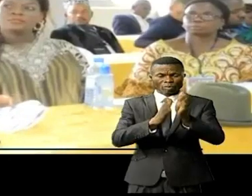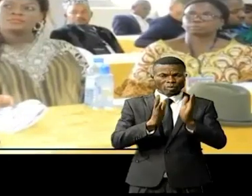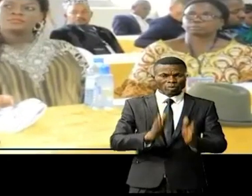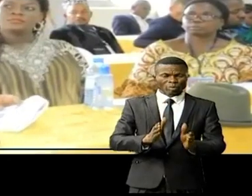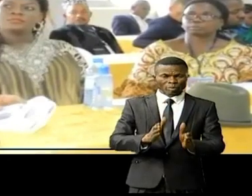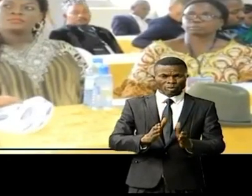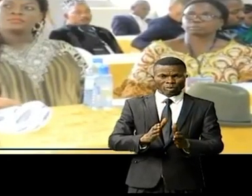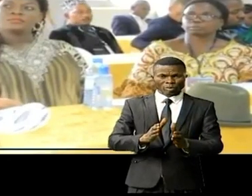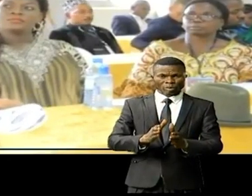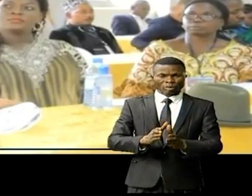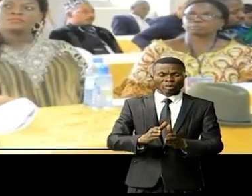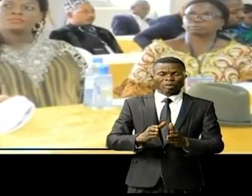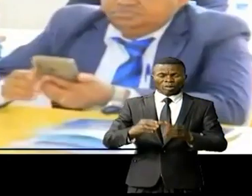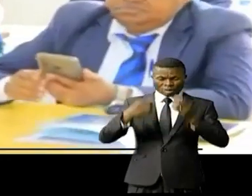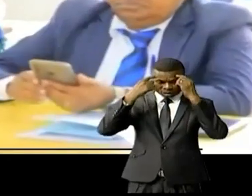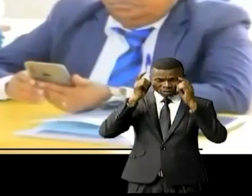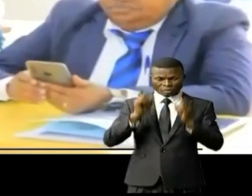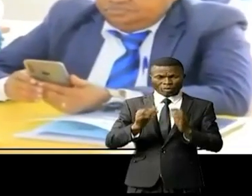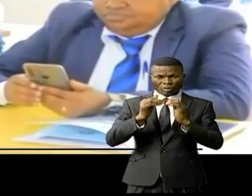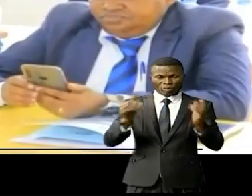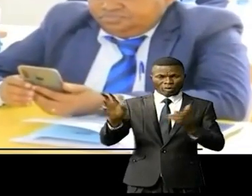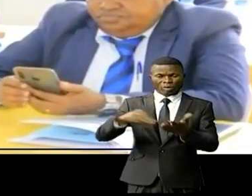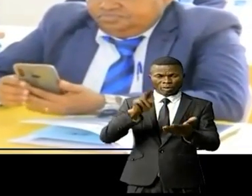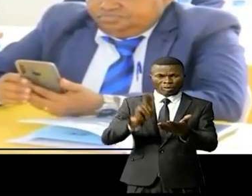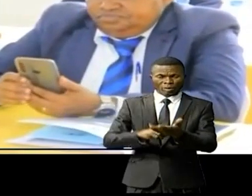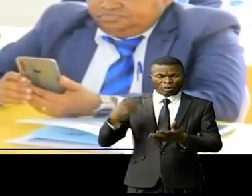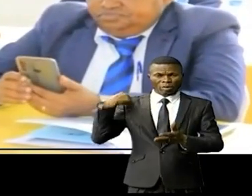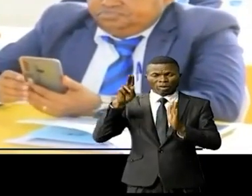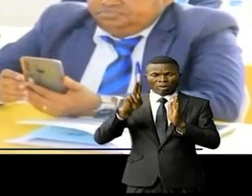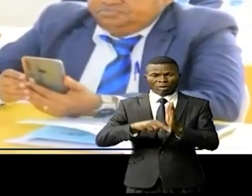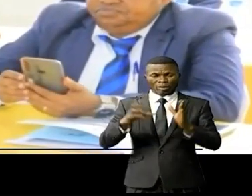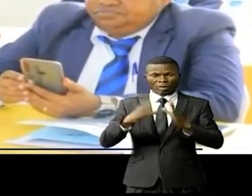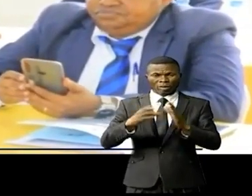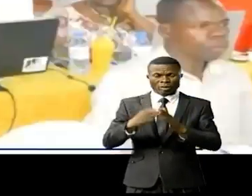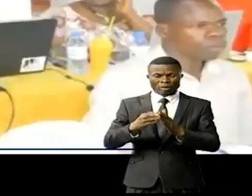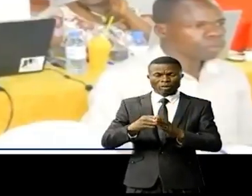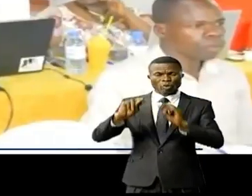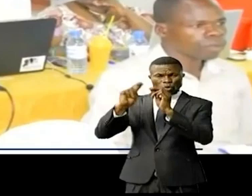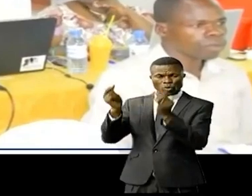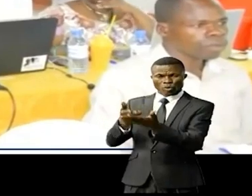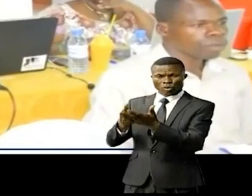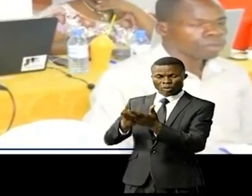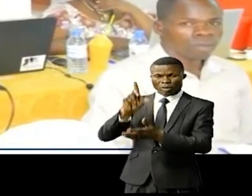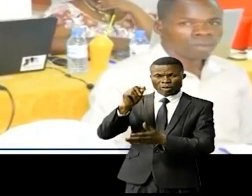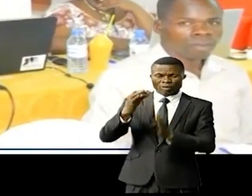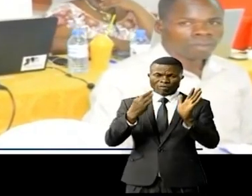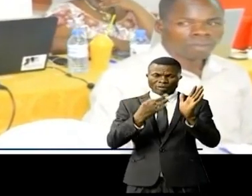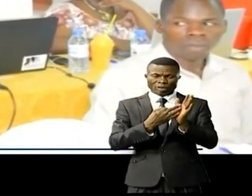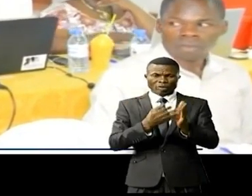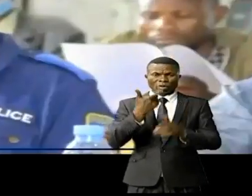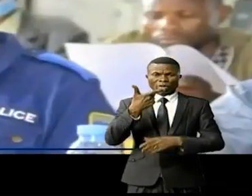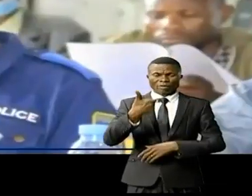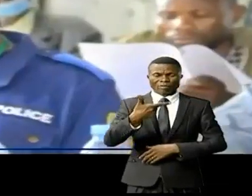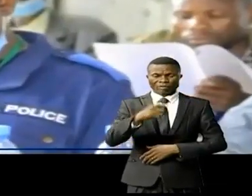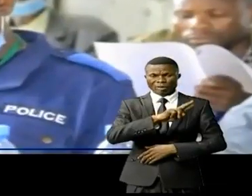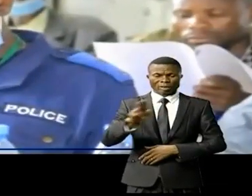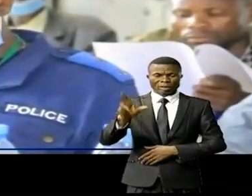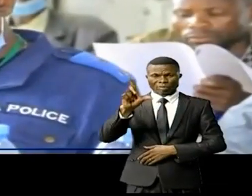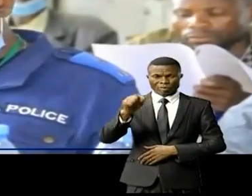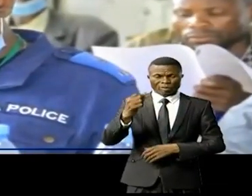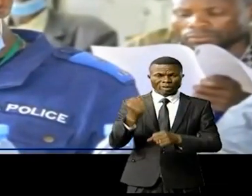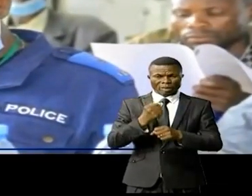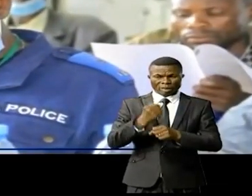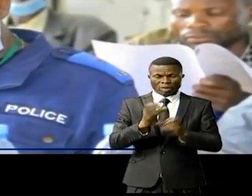C'est l'évaluation de l'accord de paix signé entre le gouvernement et la FRPI le 28 février 2020. Deux travaux